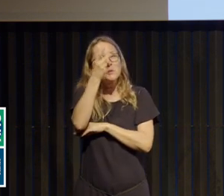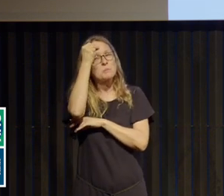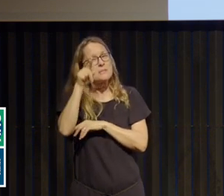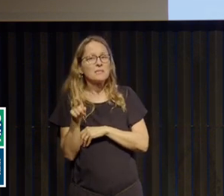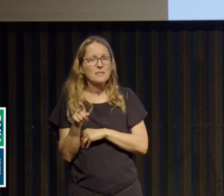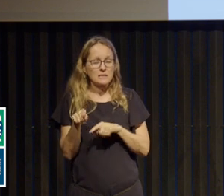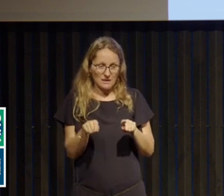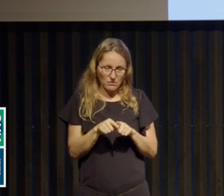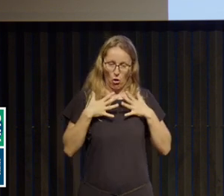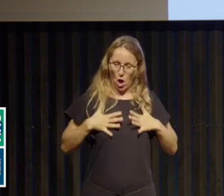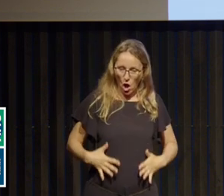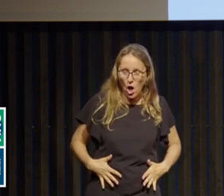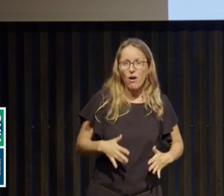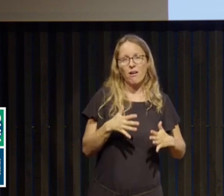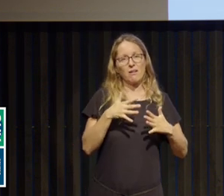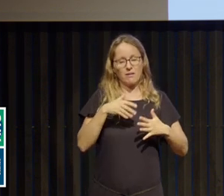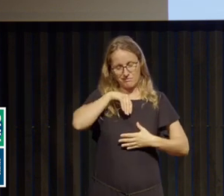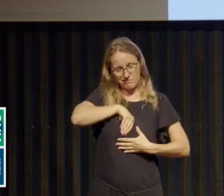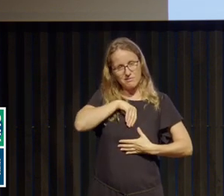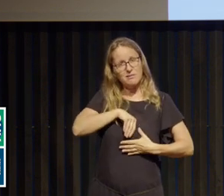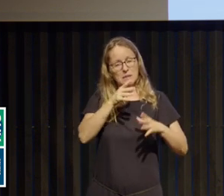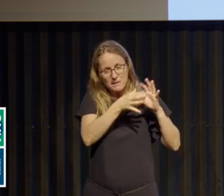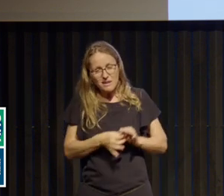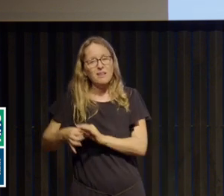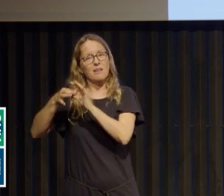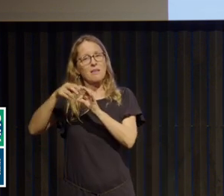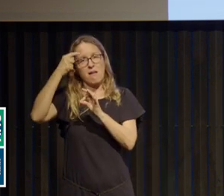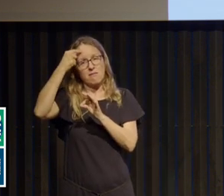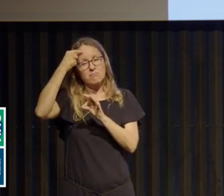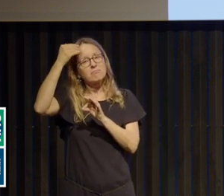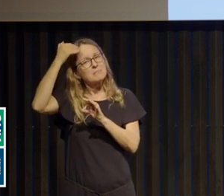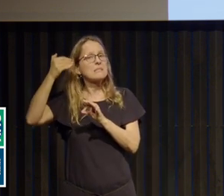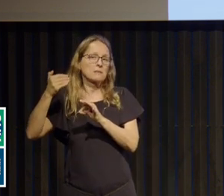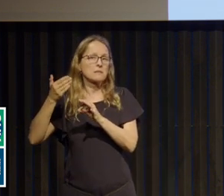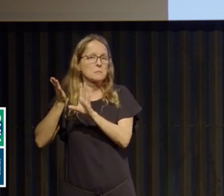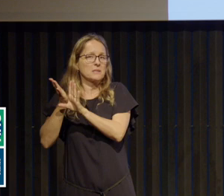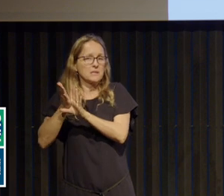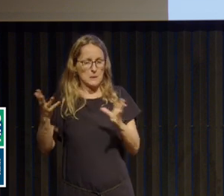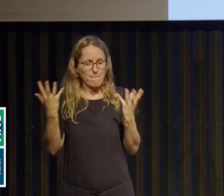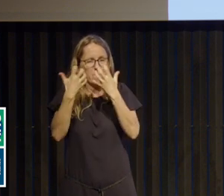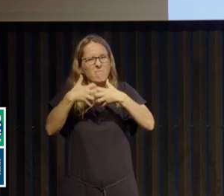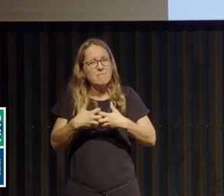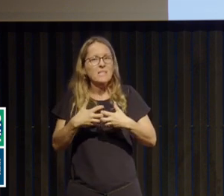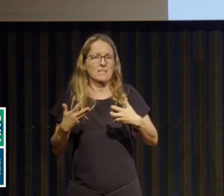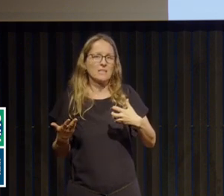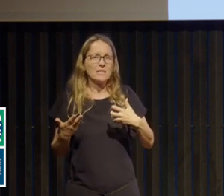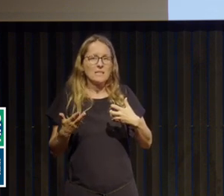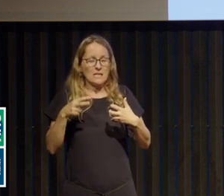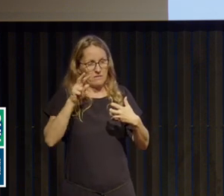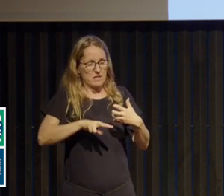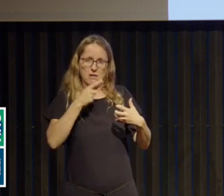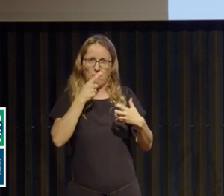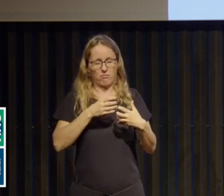importante du somatique et du psychique. On n'a pas non plus une éthiologie repérable facilement qu'on pourrait